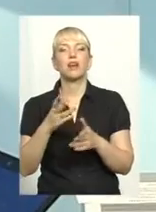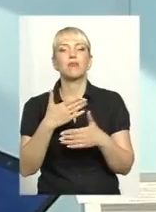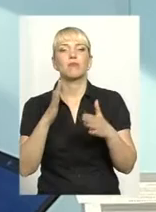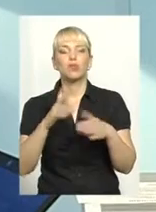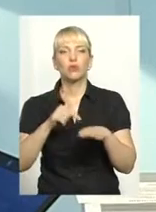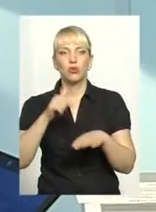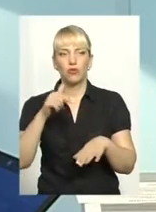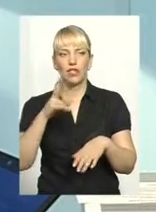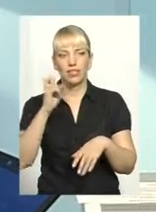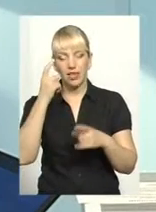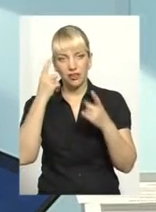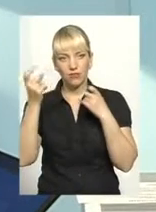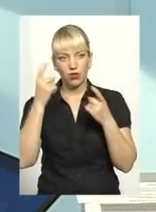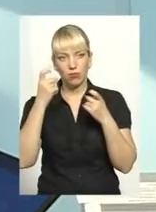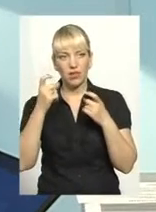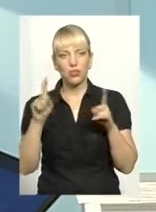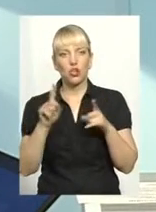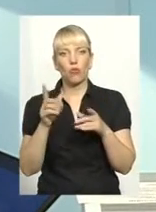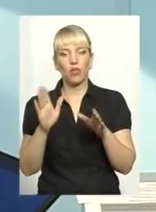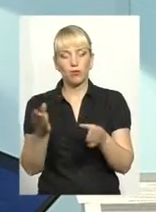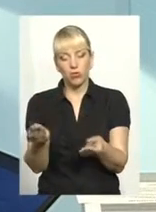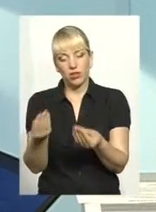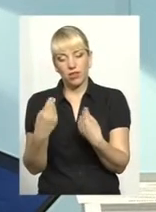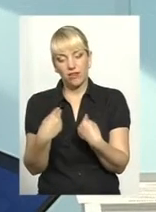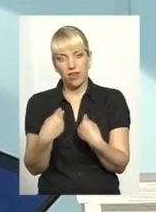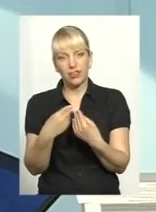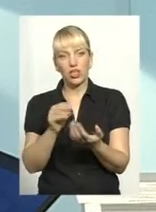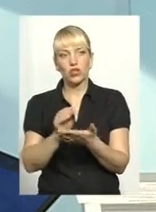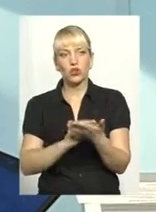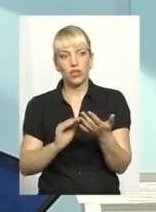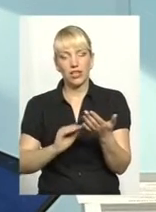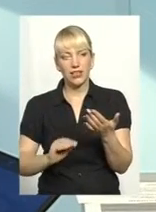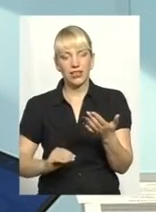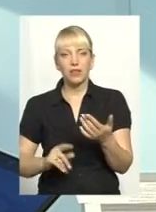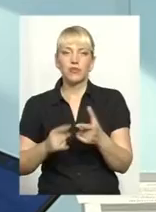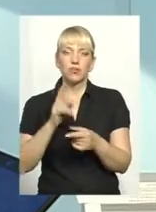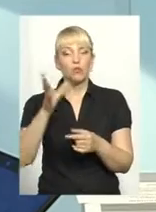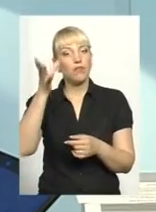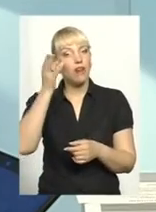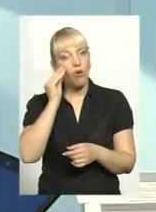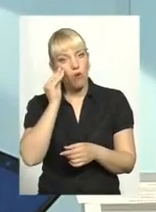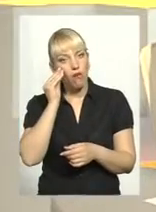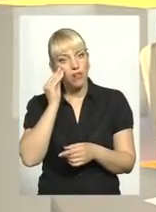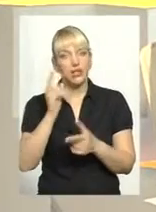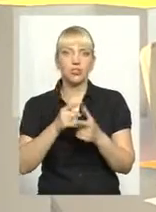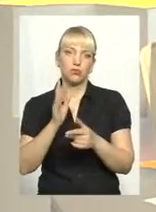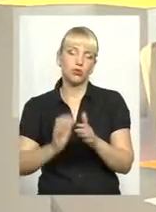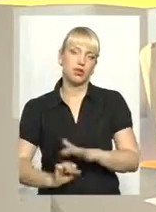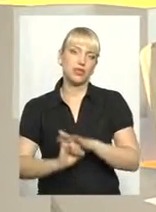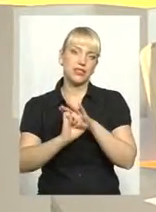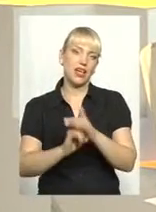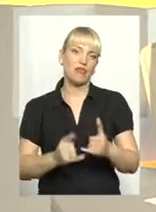реагувати на інформацію, яку нам будуть надавати журналісти, чи вона буде врахована, чи вона буде підставою для